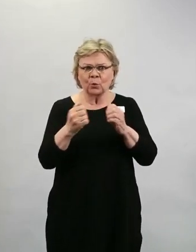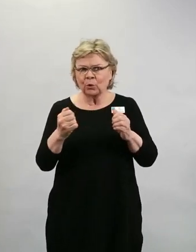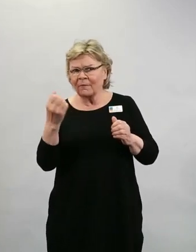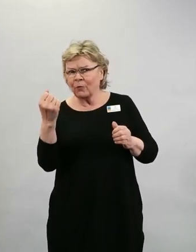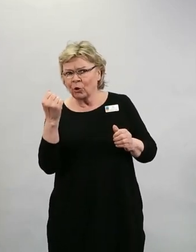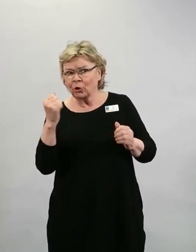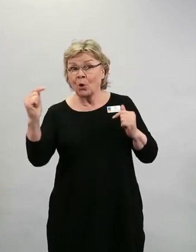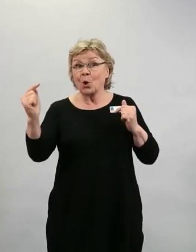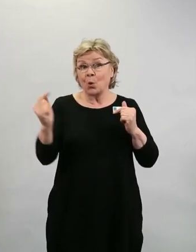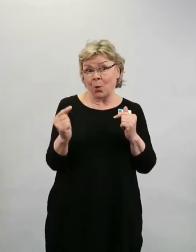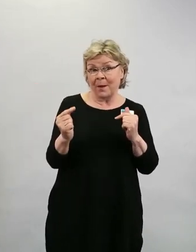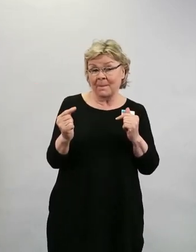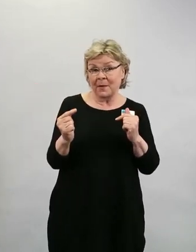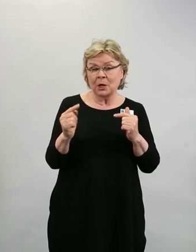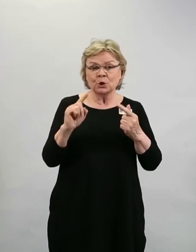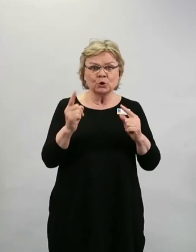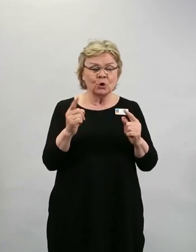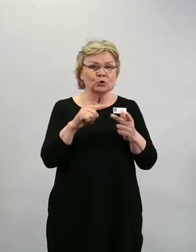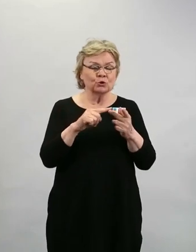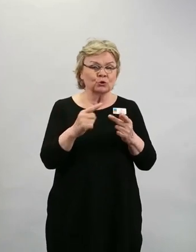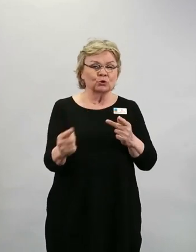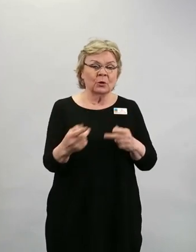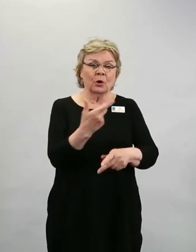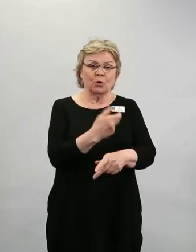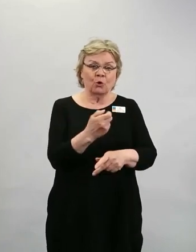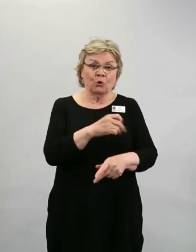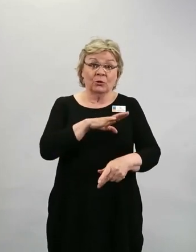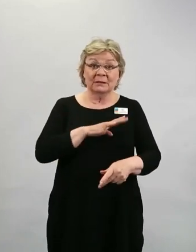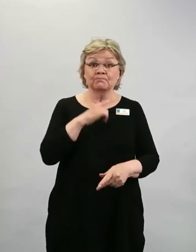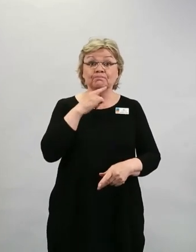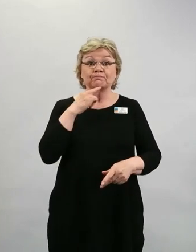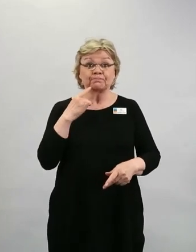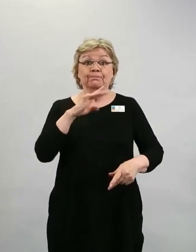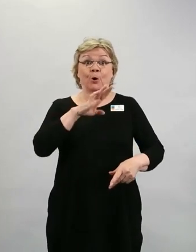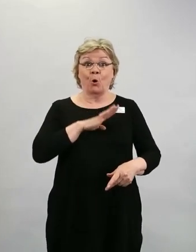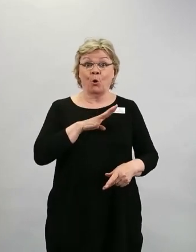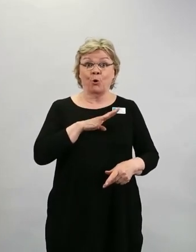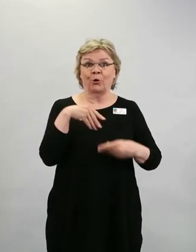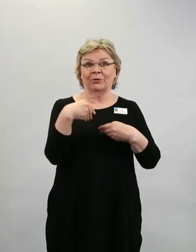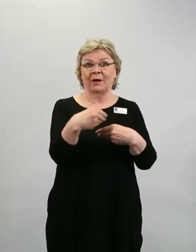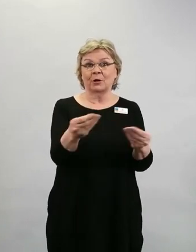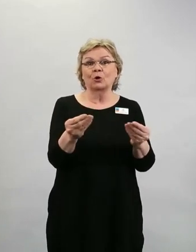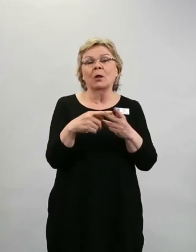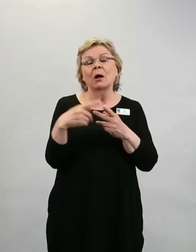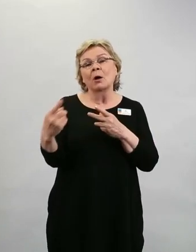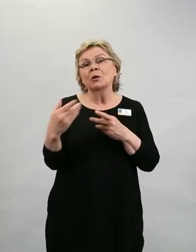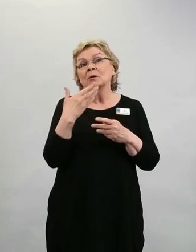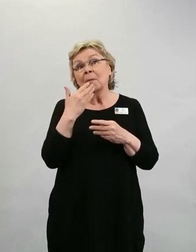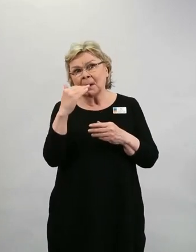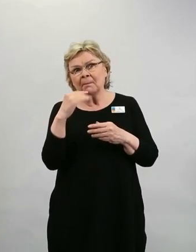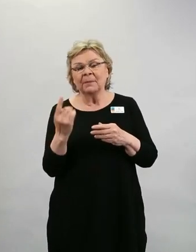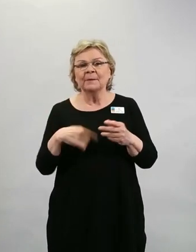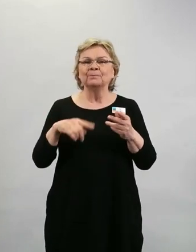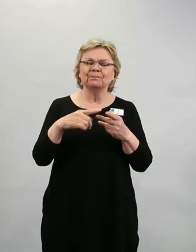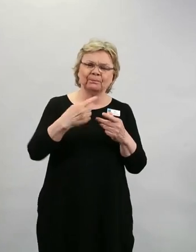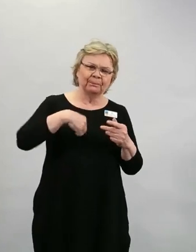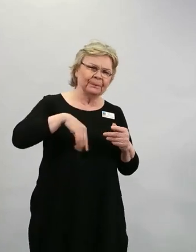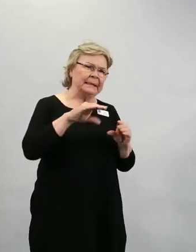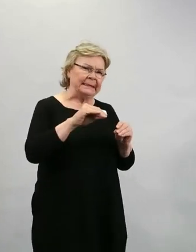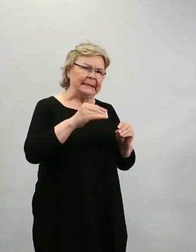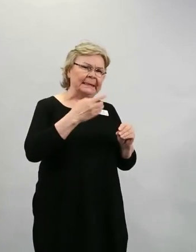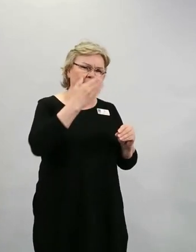kävisi niin hyvin, että rokotteita olisi enemmän tarjolla? Se, mitä me tiedämme immunologisten